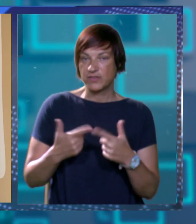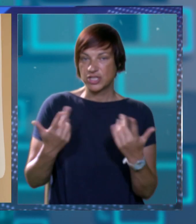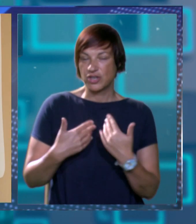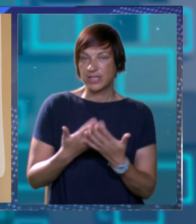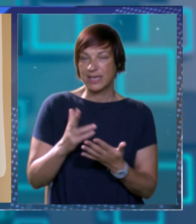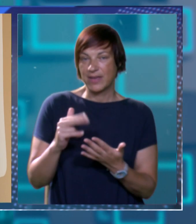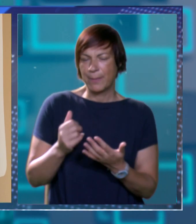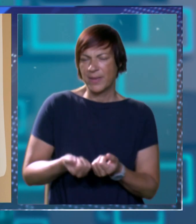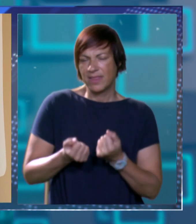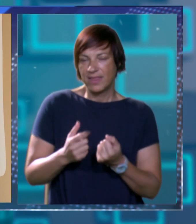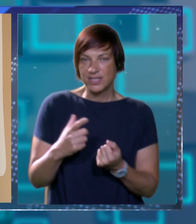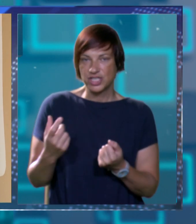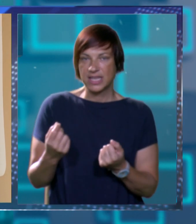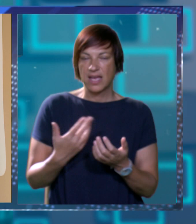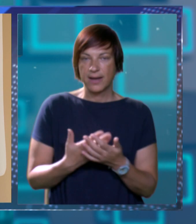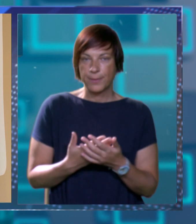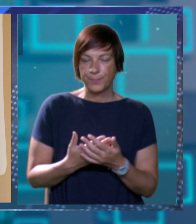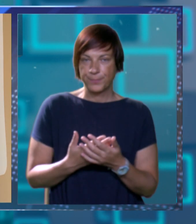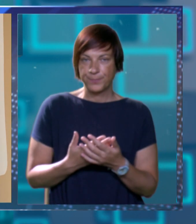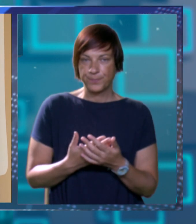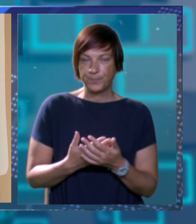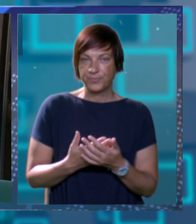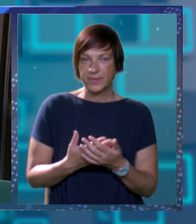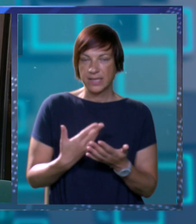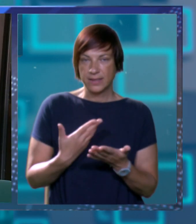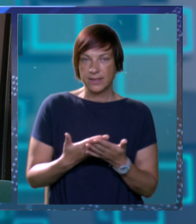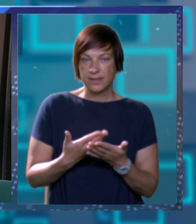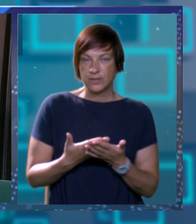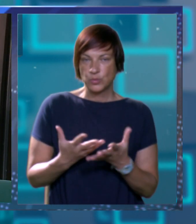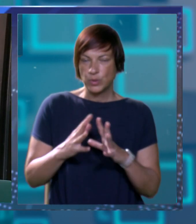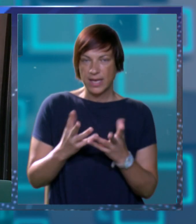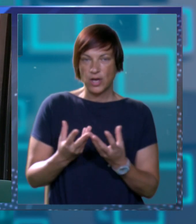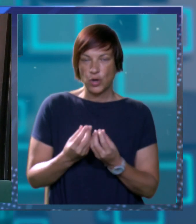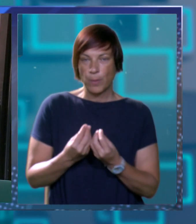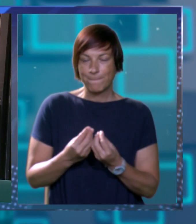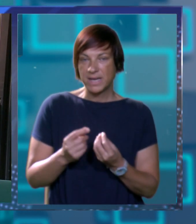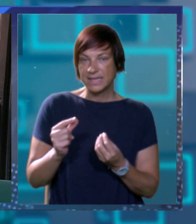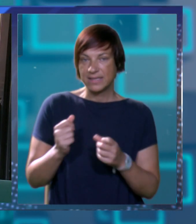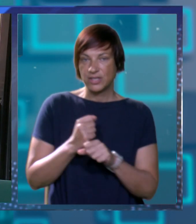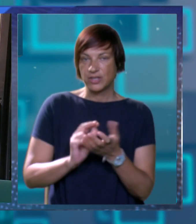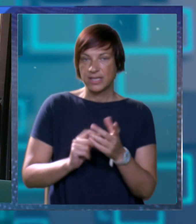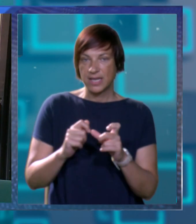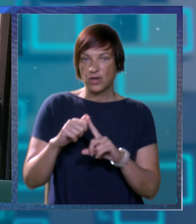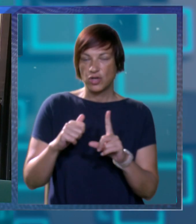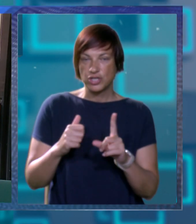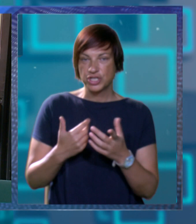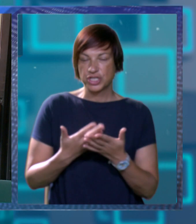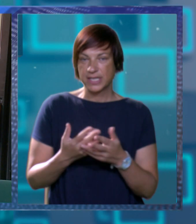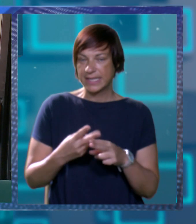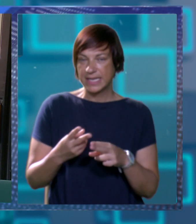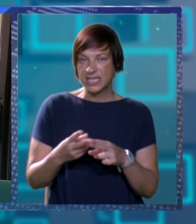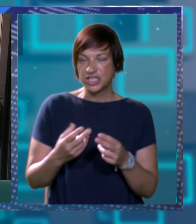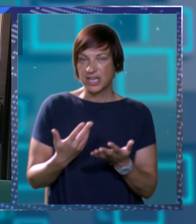otkriva ipak ima i teških dana Kažem vam tu je kompletan taj dio i ginekološki ili